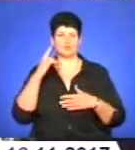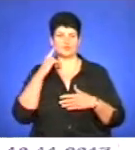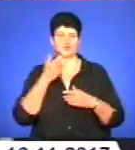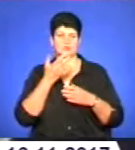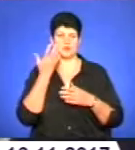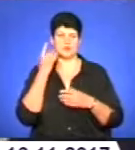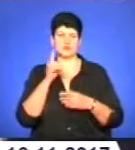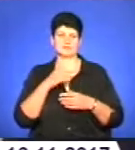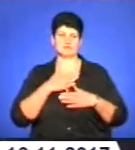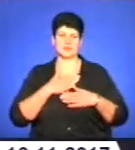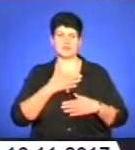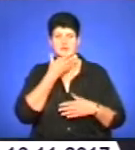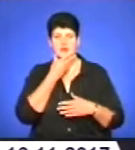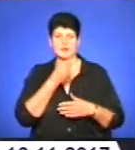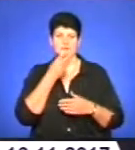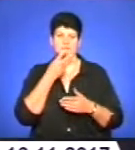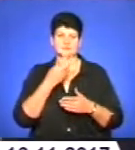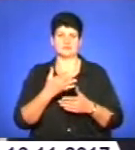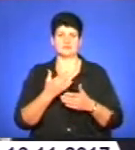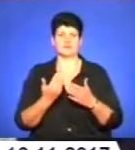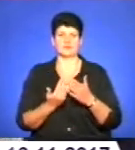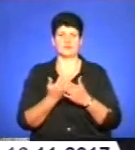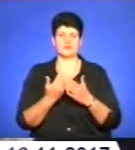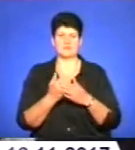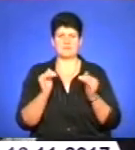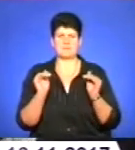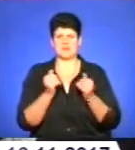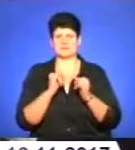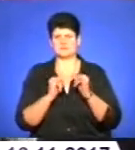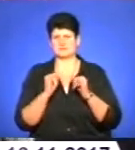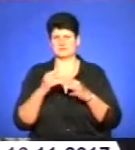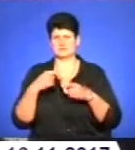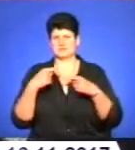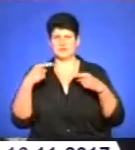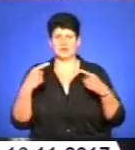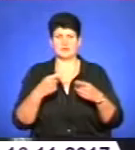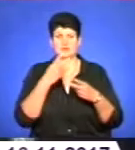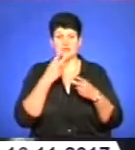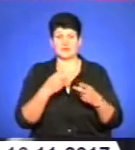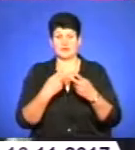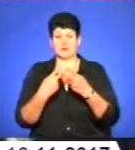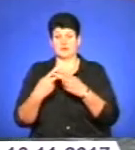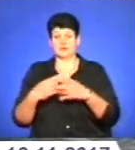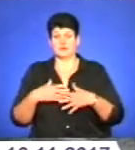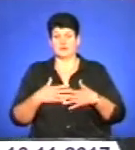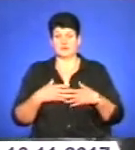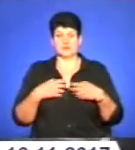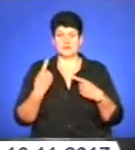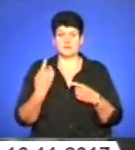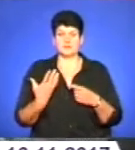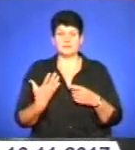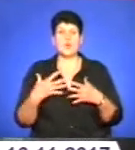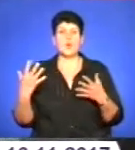коли гарно. Приємно новини дивитися, тільки поменше того негативу було. То як дивиться, тільки криміналістика одна. Успіхів у